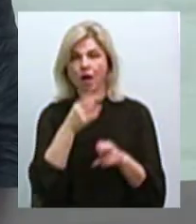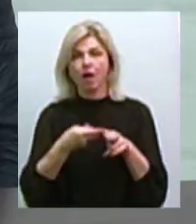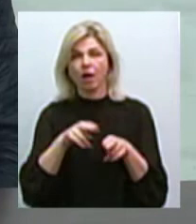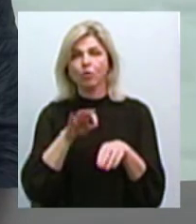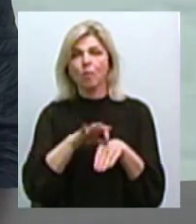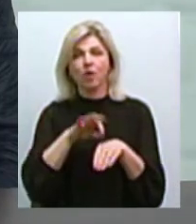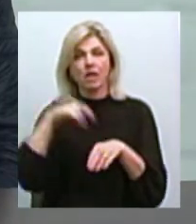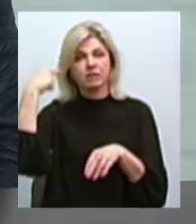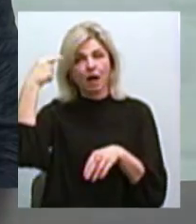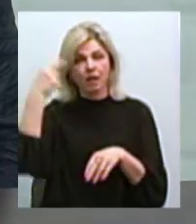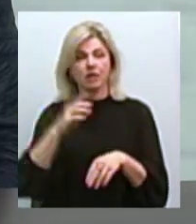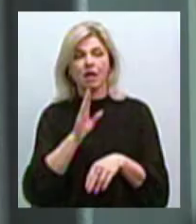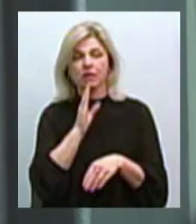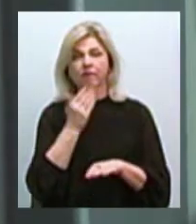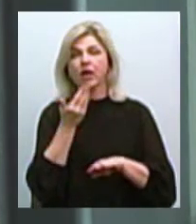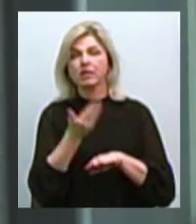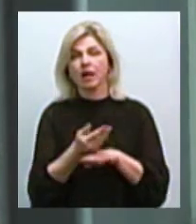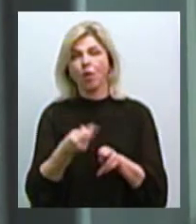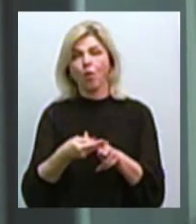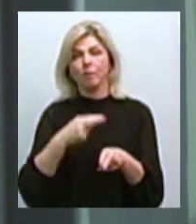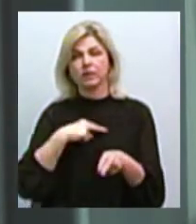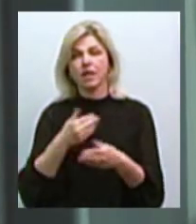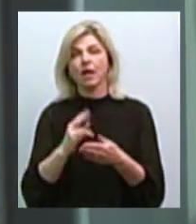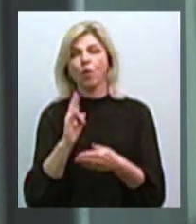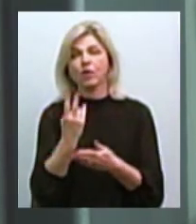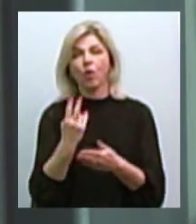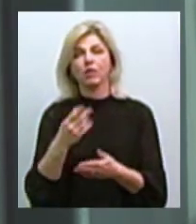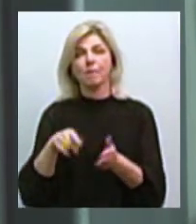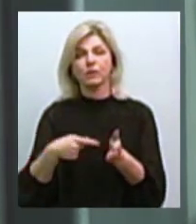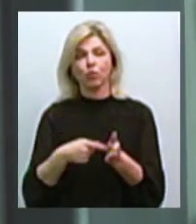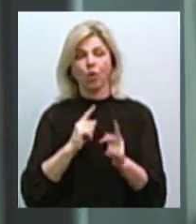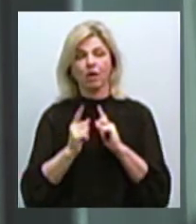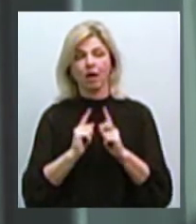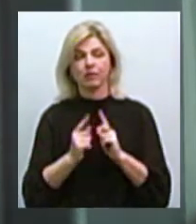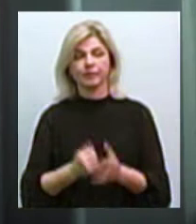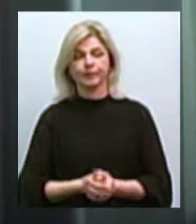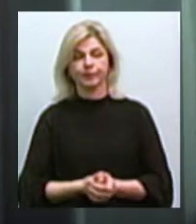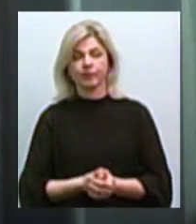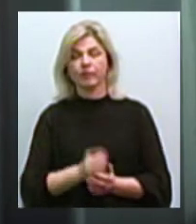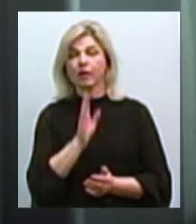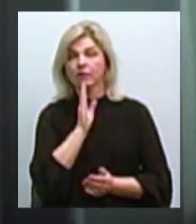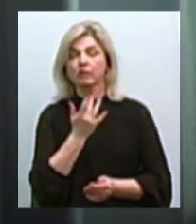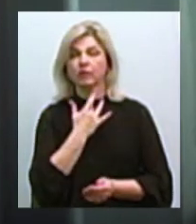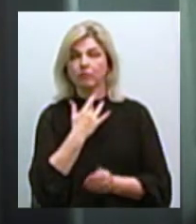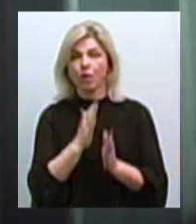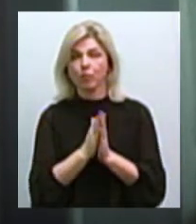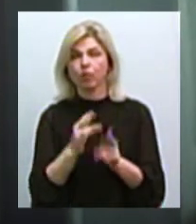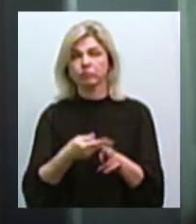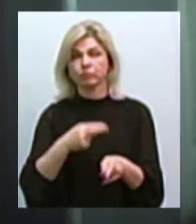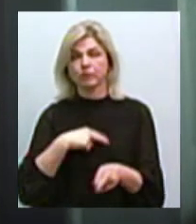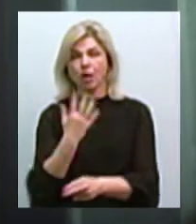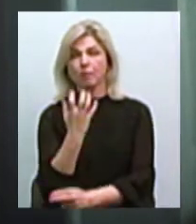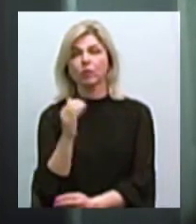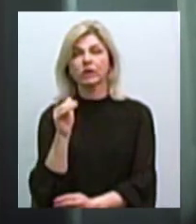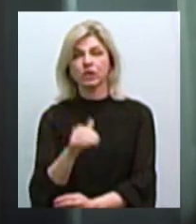розповідає, позивачка вимагатиме компенсацію від Миколаївської міської ради. Позивачка просить відшкодувати 500 тисяч гривень